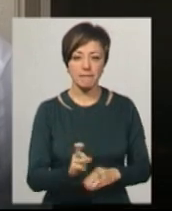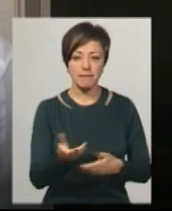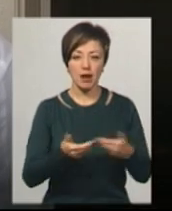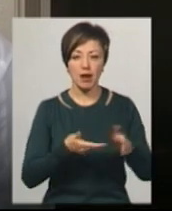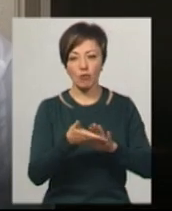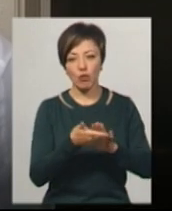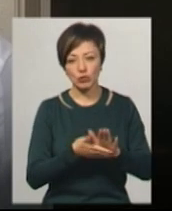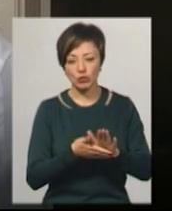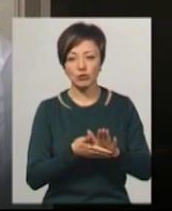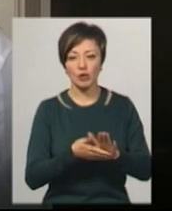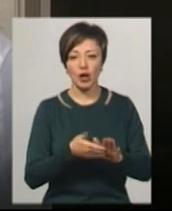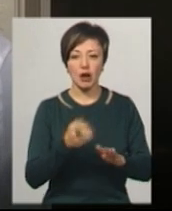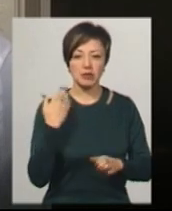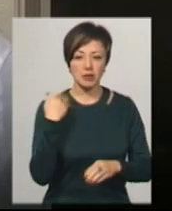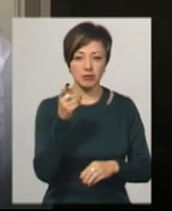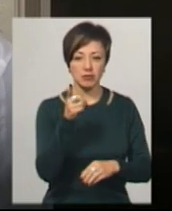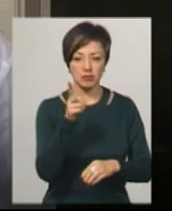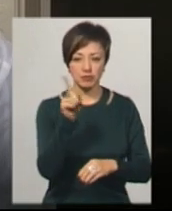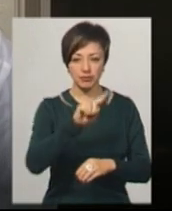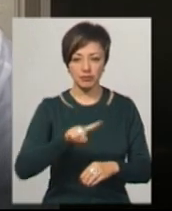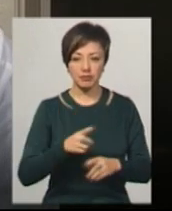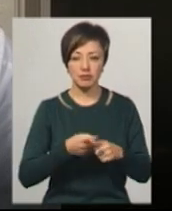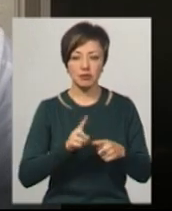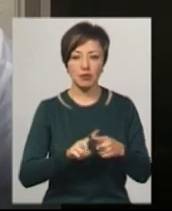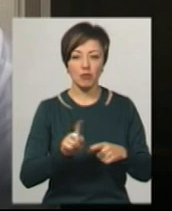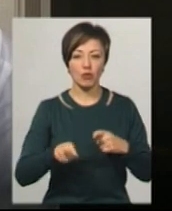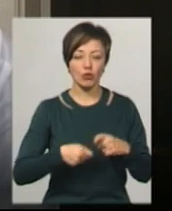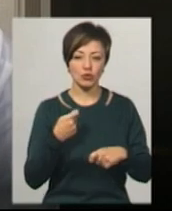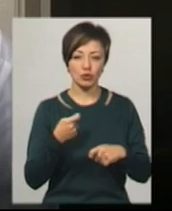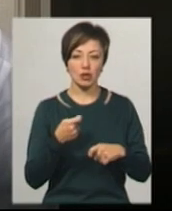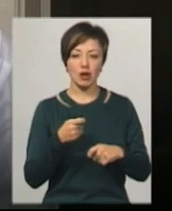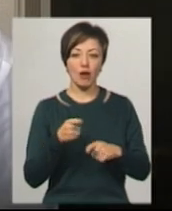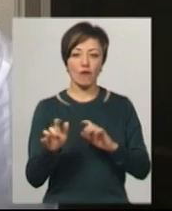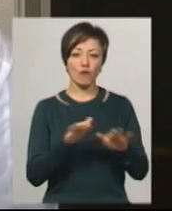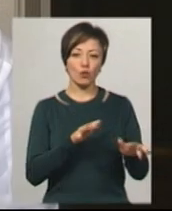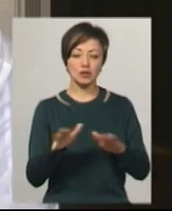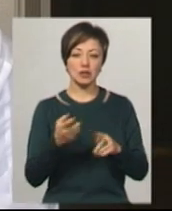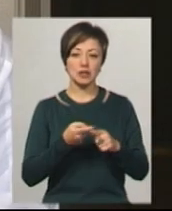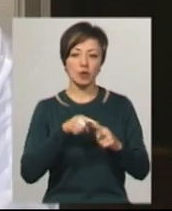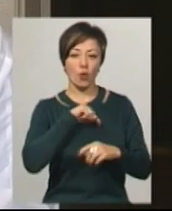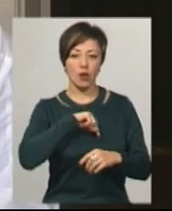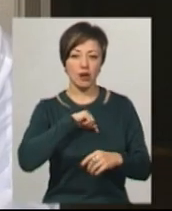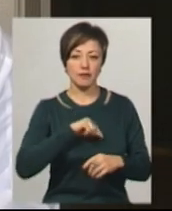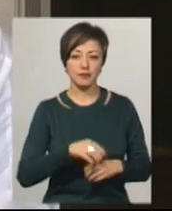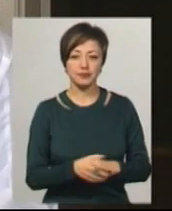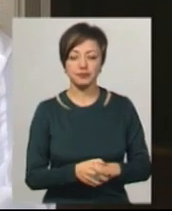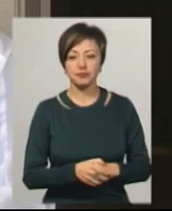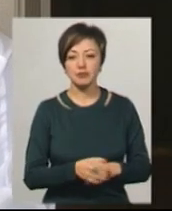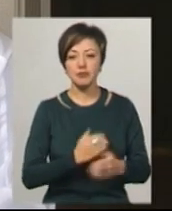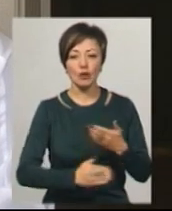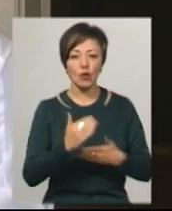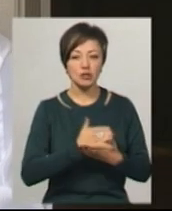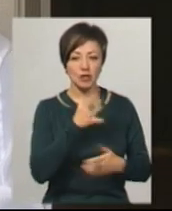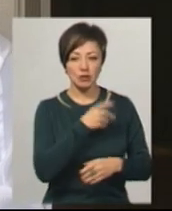це плоскоступість, сколіози, які вже несуть за собою порушення функції цих органів. Останнім